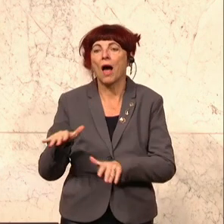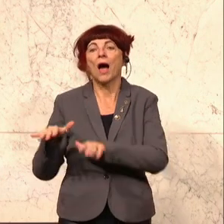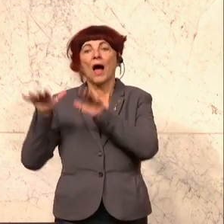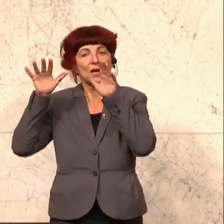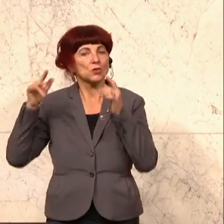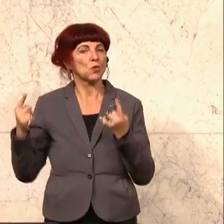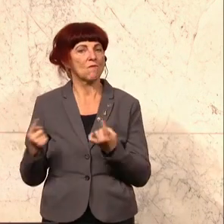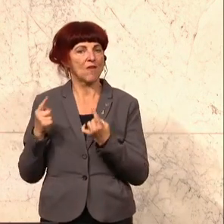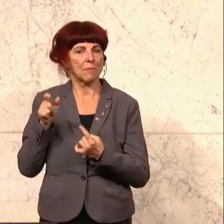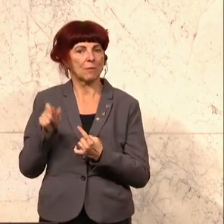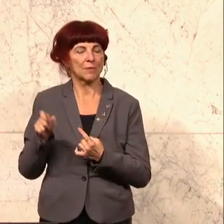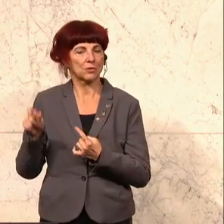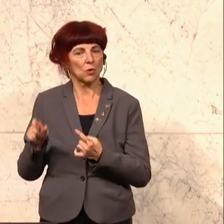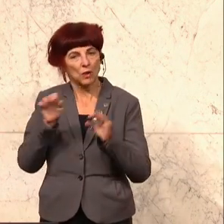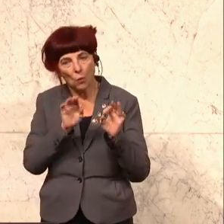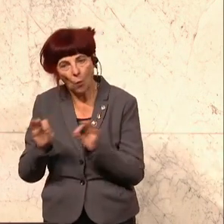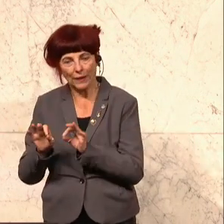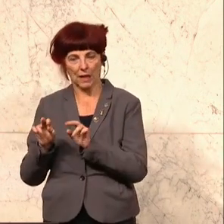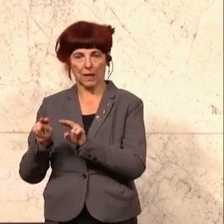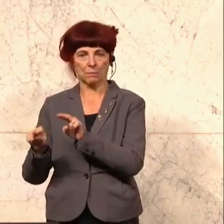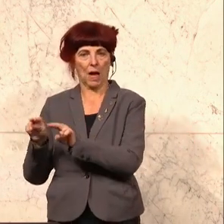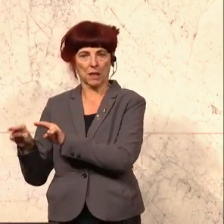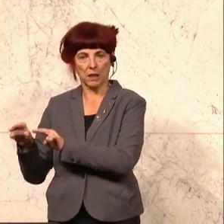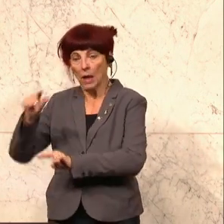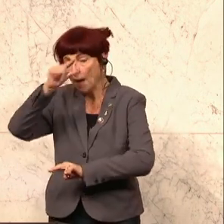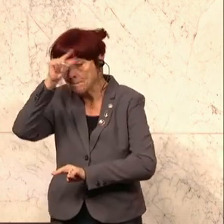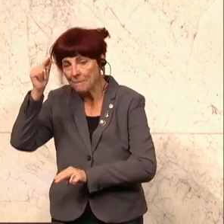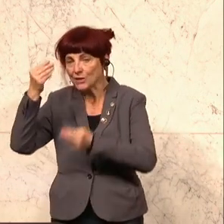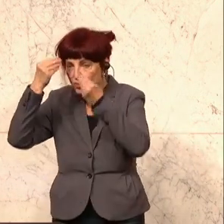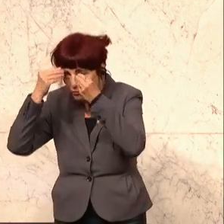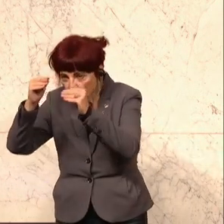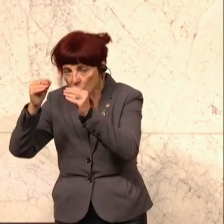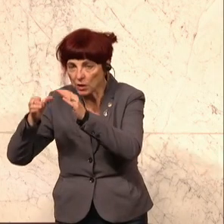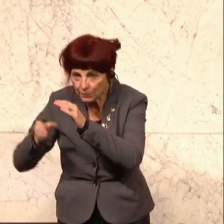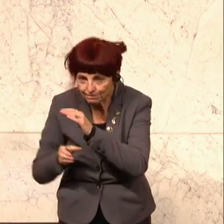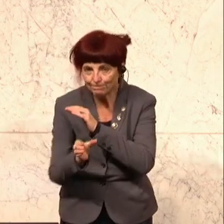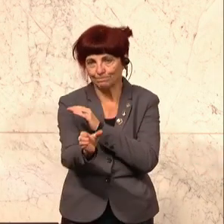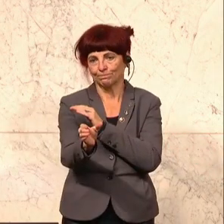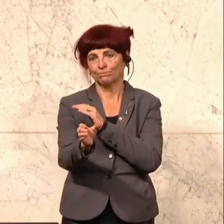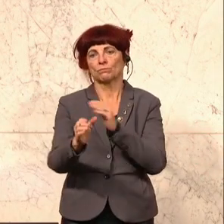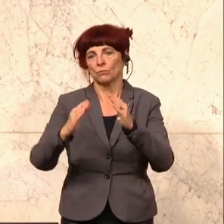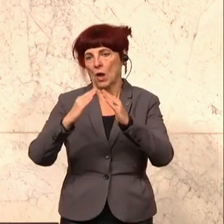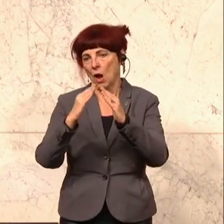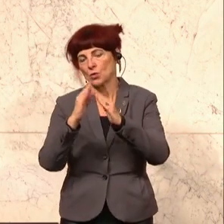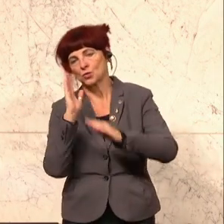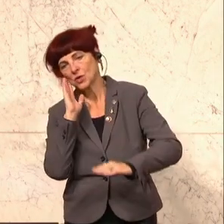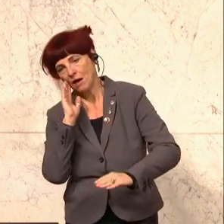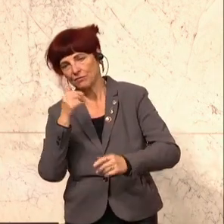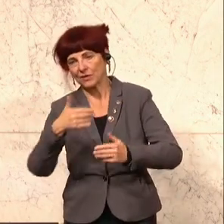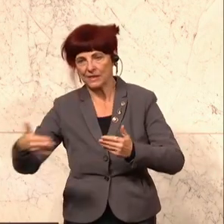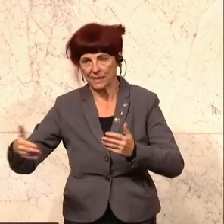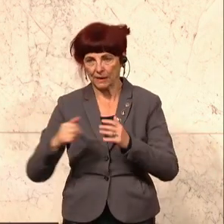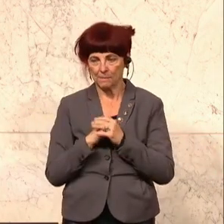Asylwerber ordentlich zu behandeln und menschenwürdig unterzubringen. Das hat in Österreich nicht nur eine lange